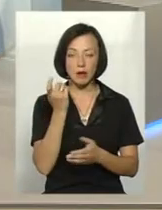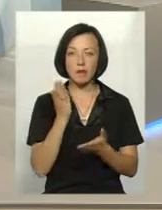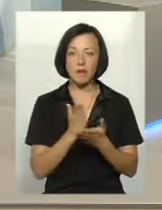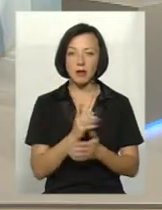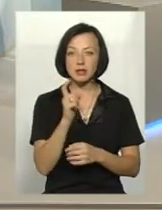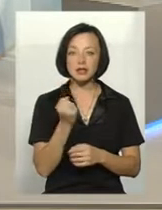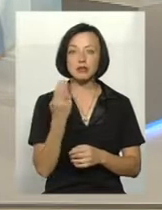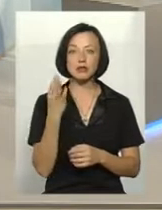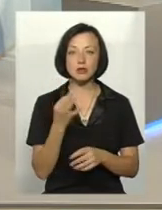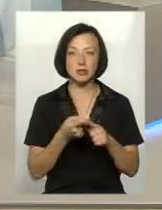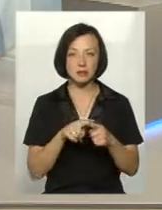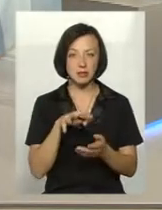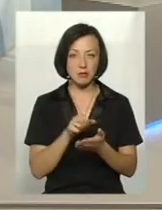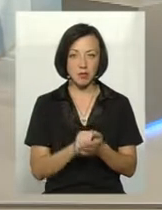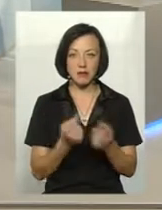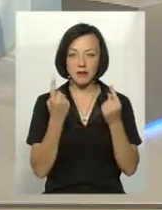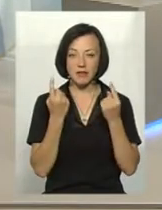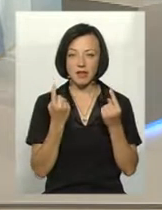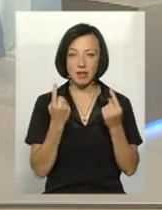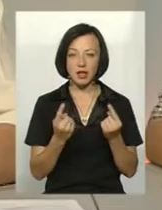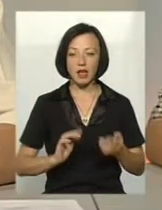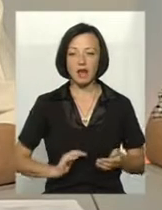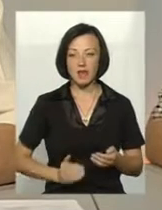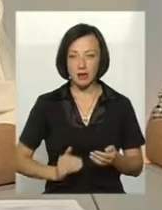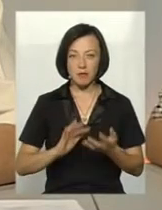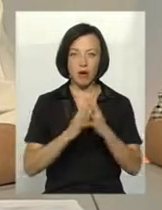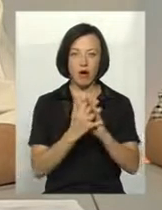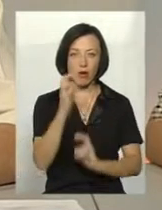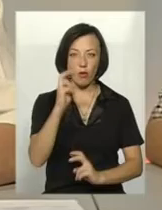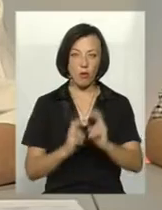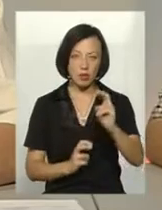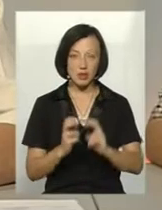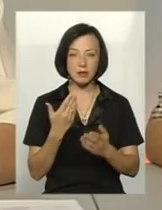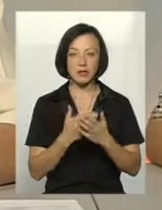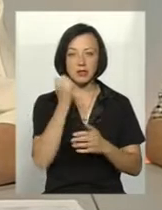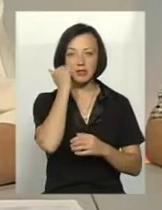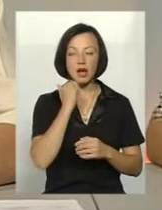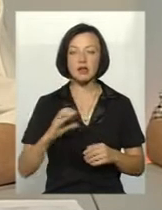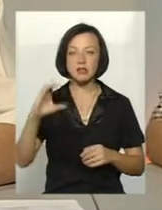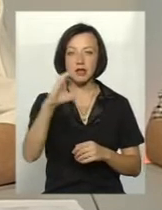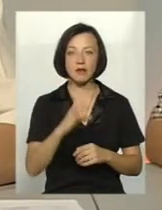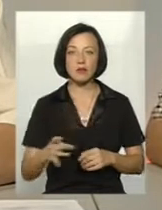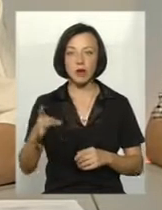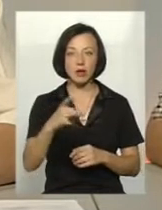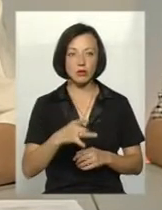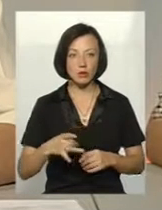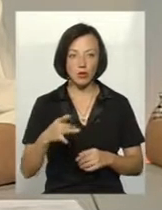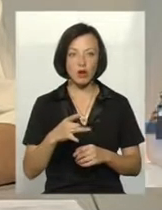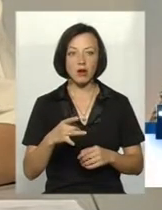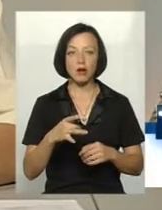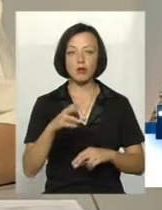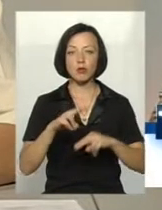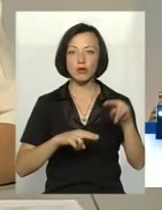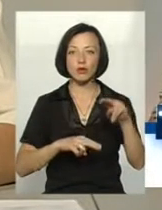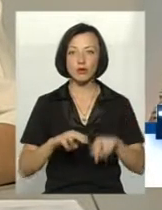нею займатися. Це великий агрохолдинг. І, наприклад, в Старосинявському районі в Адамполі зараз будується